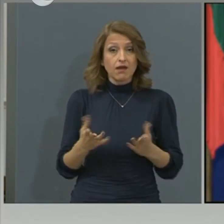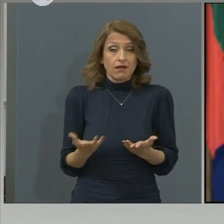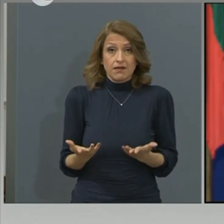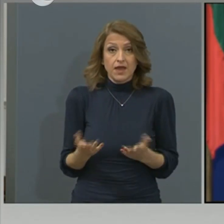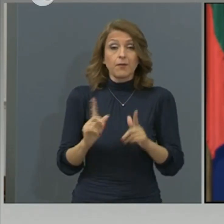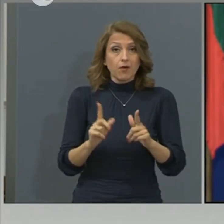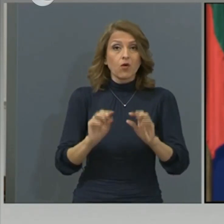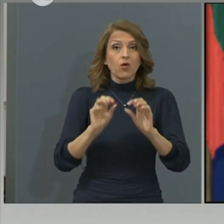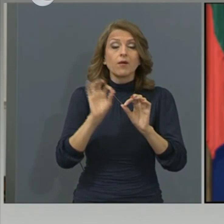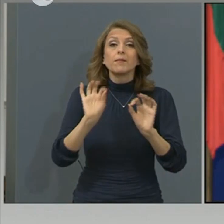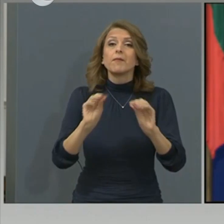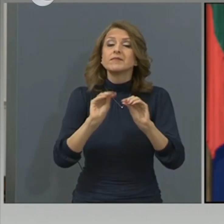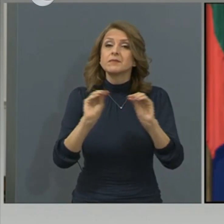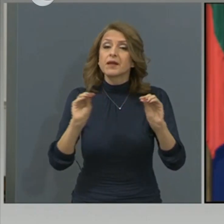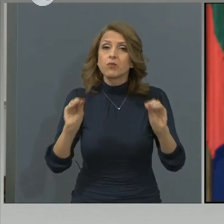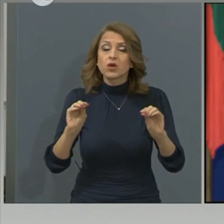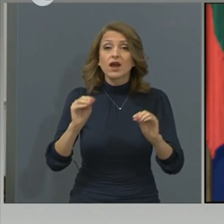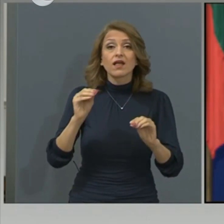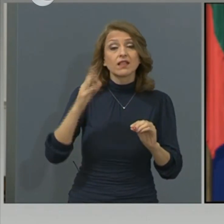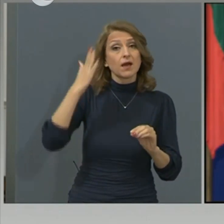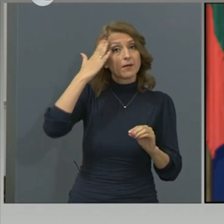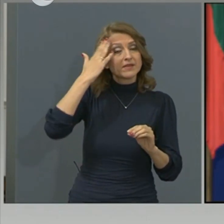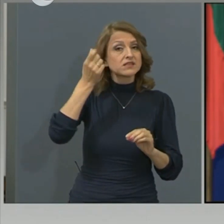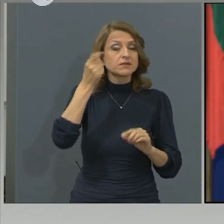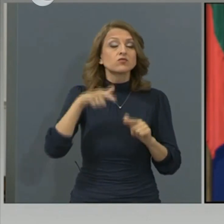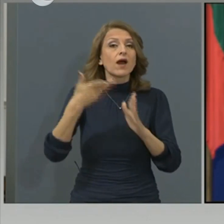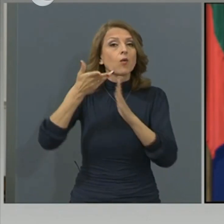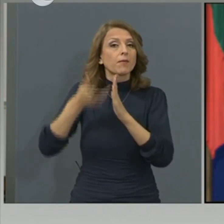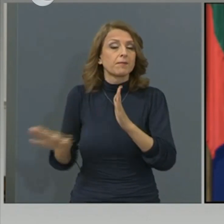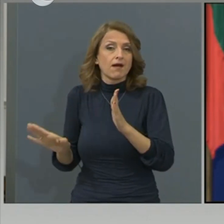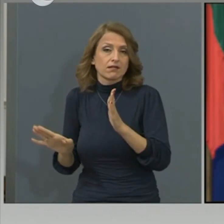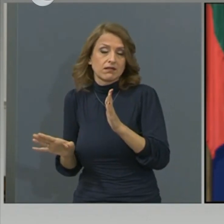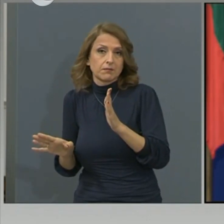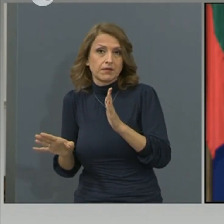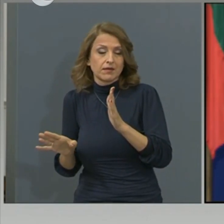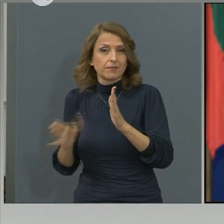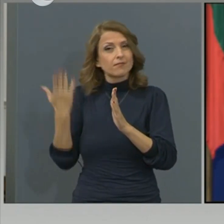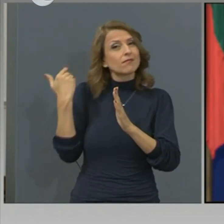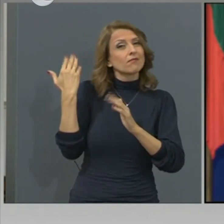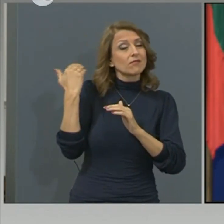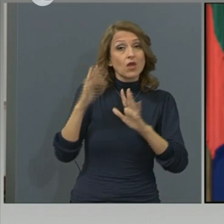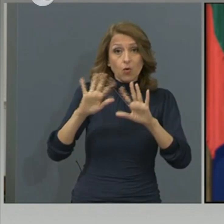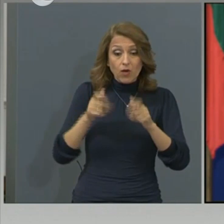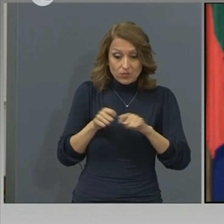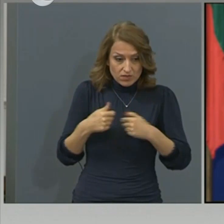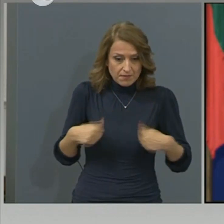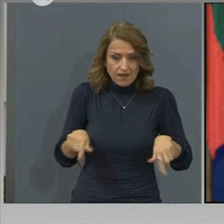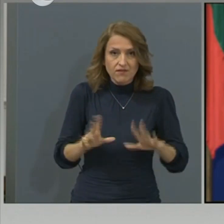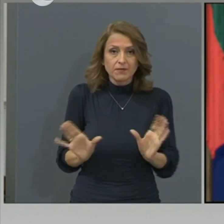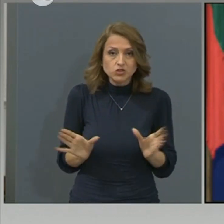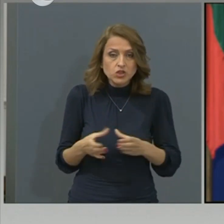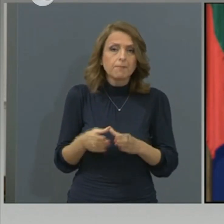По препоръка на премиера, това нещо беше премахнато. Още при сформирането на штава.